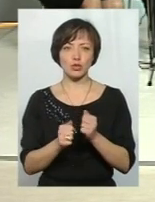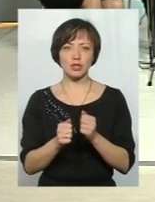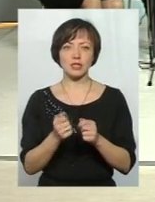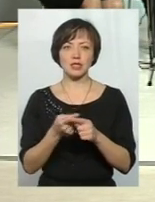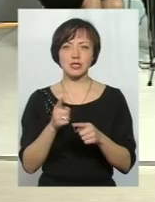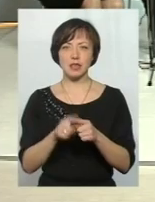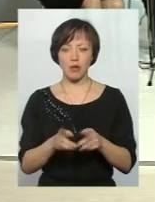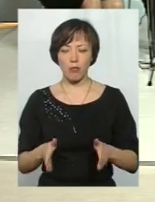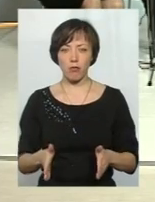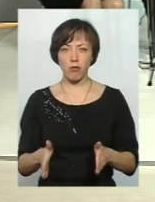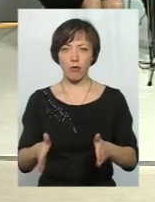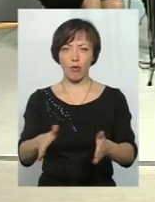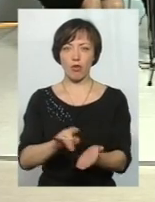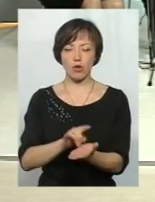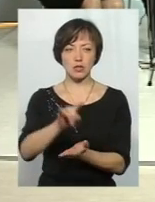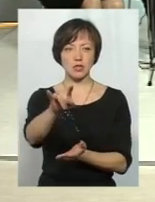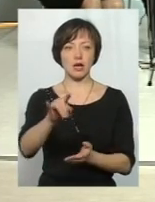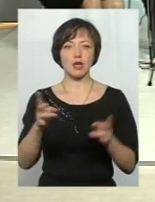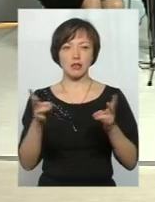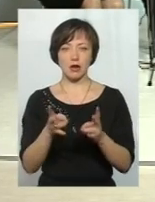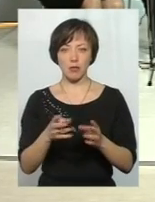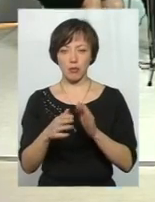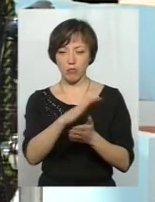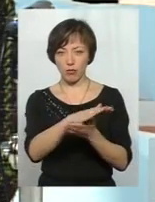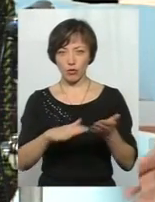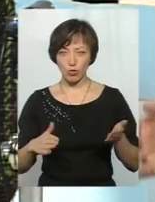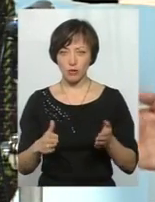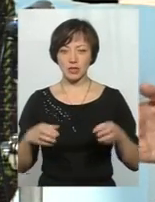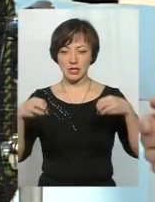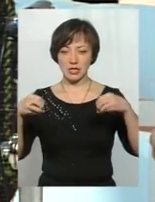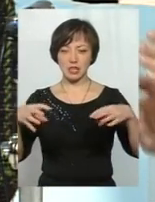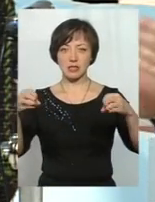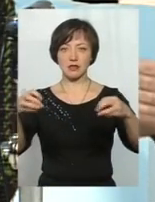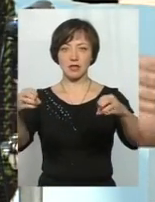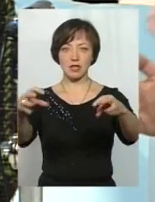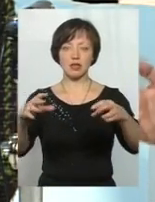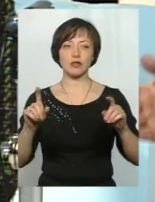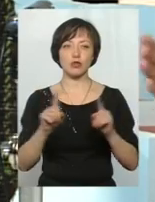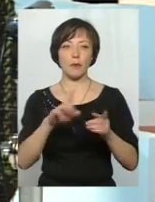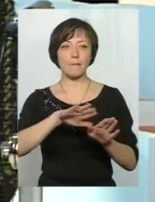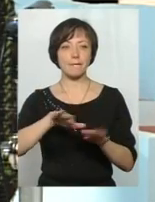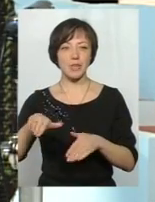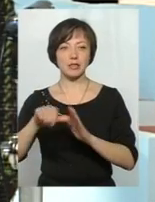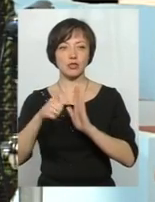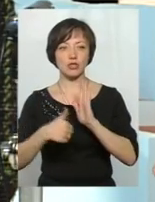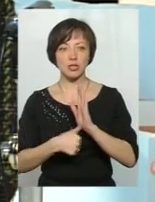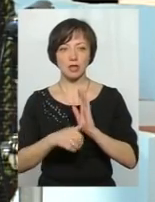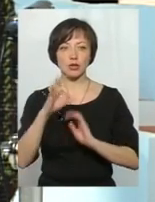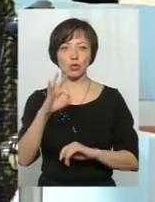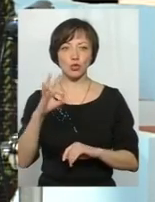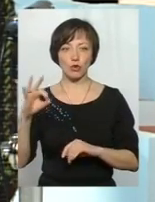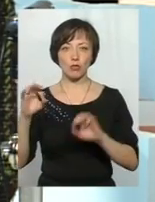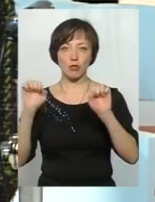Це полоса. Це її треба продовжити, її треба засвітити, щоб після 16.00